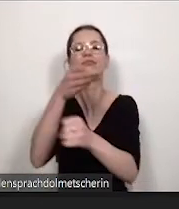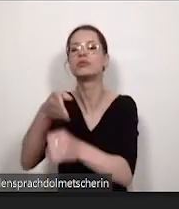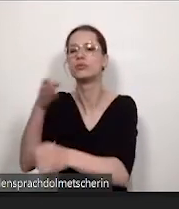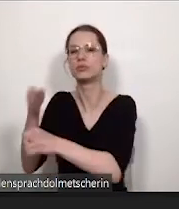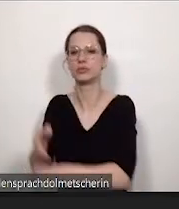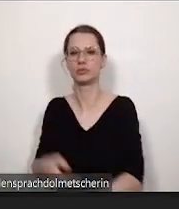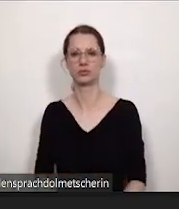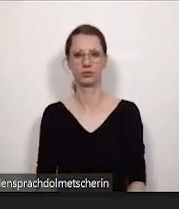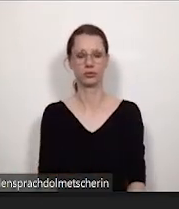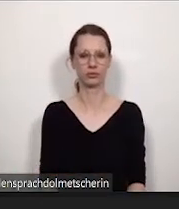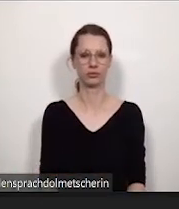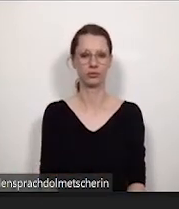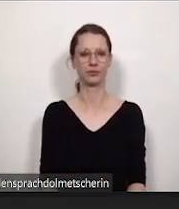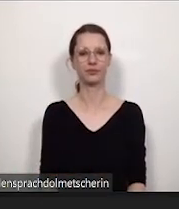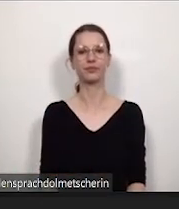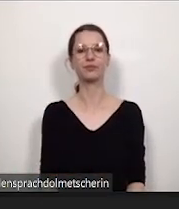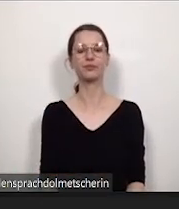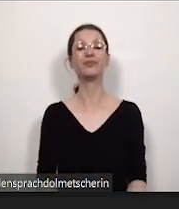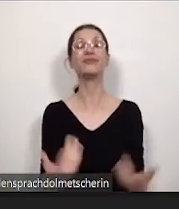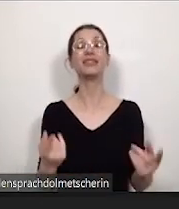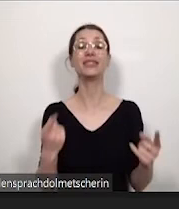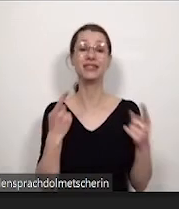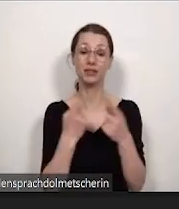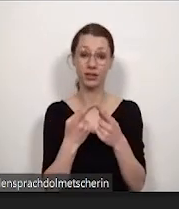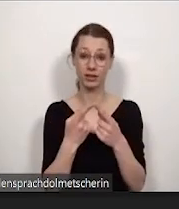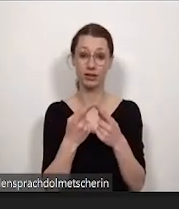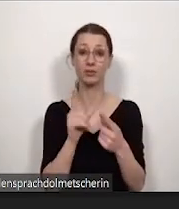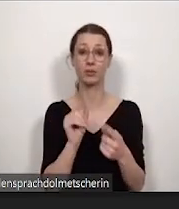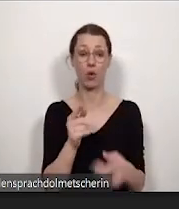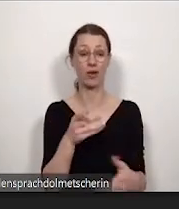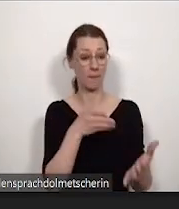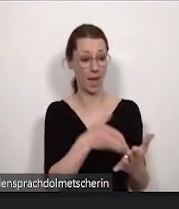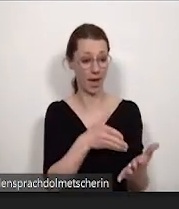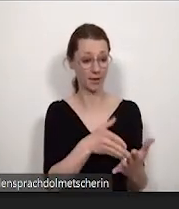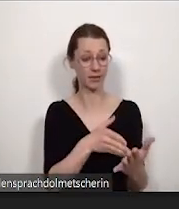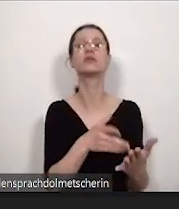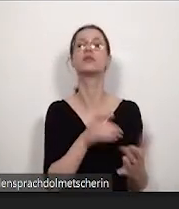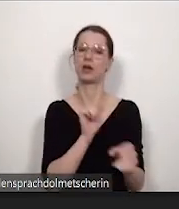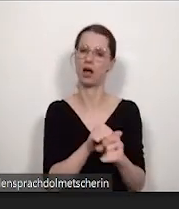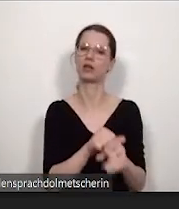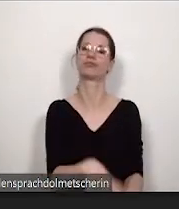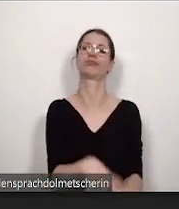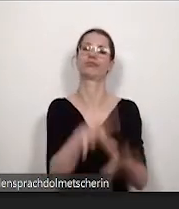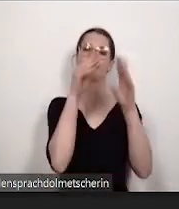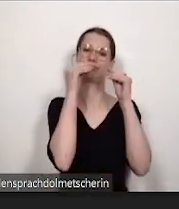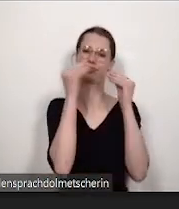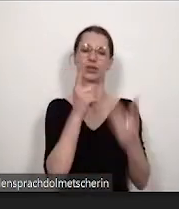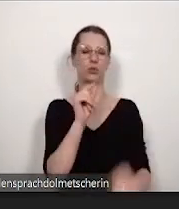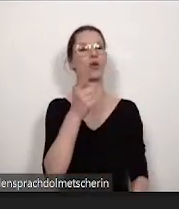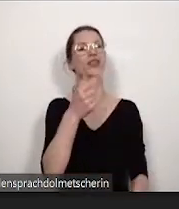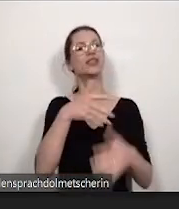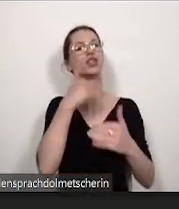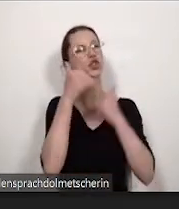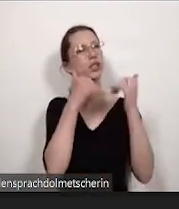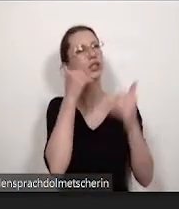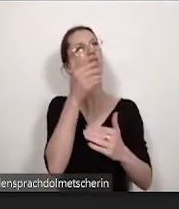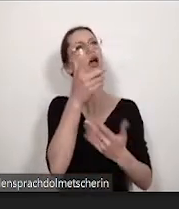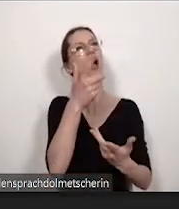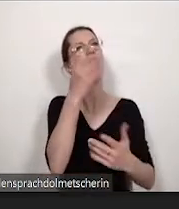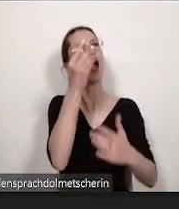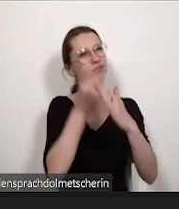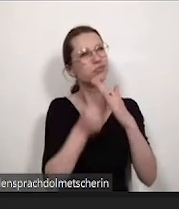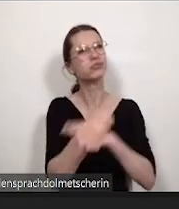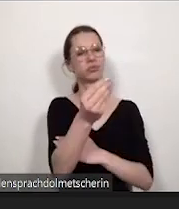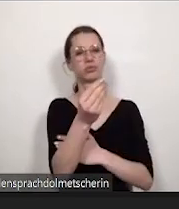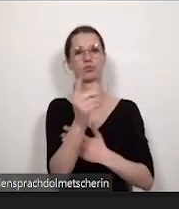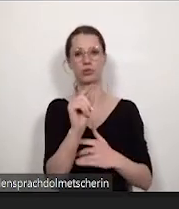Das Ziel ist, die Beeinträchtigungen zu erfahren durch Immersion, also durch das Eintauchen in die Story und in die Herausforderungen, die die